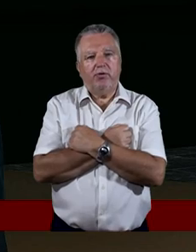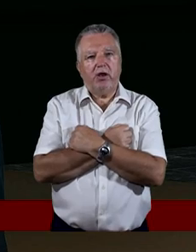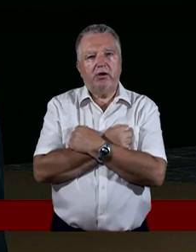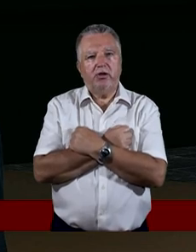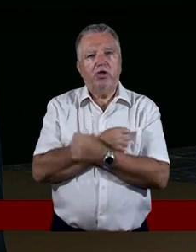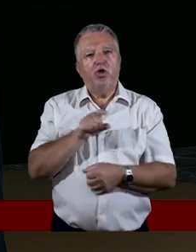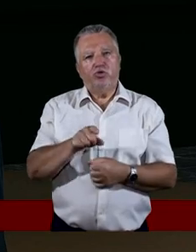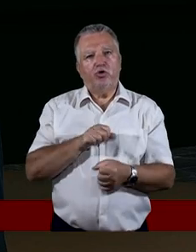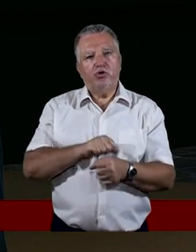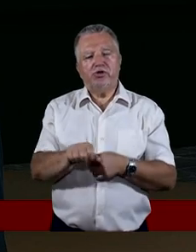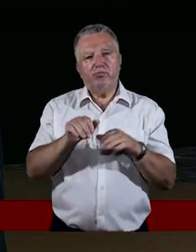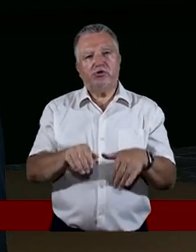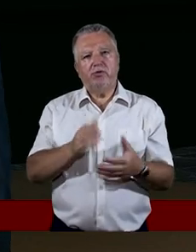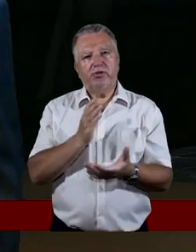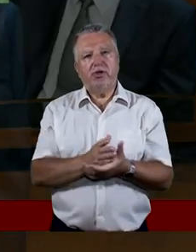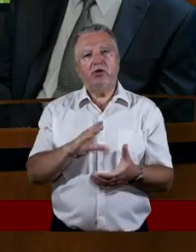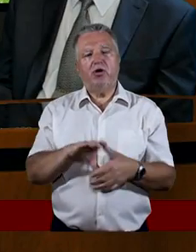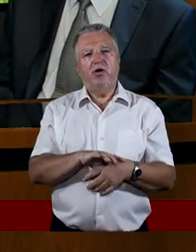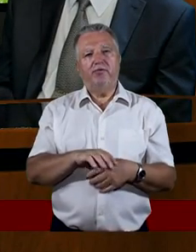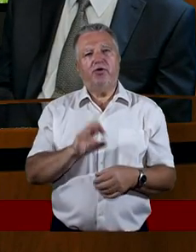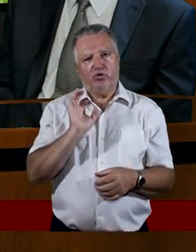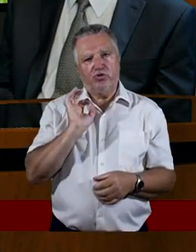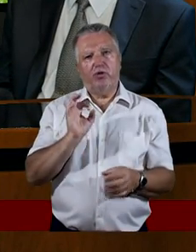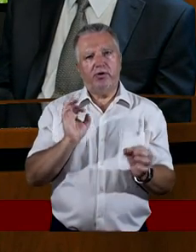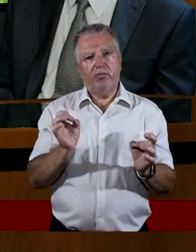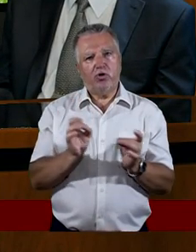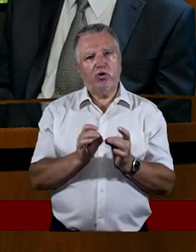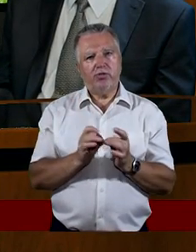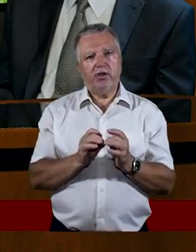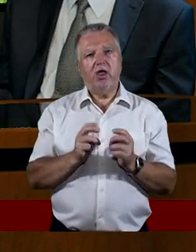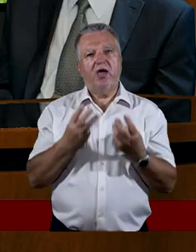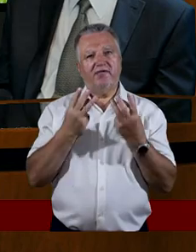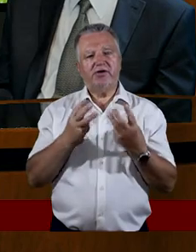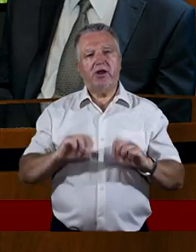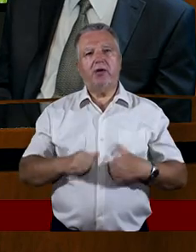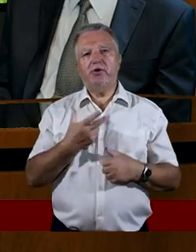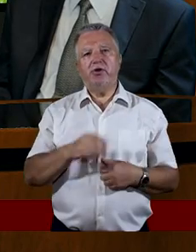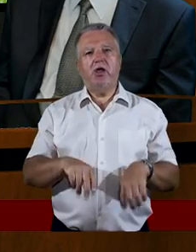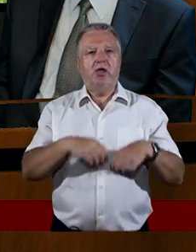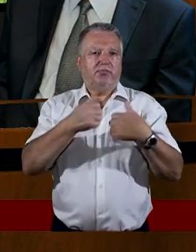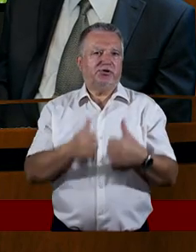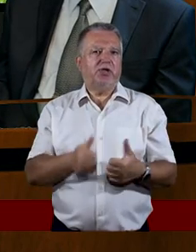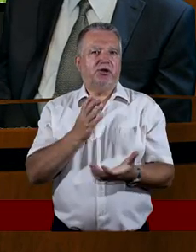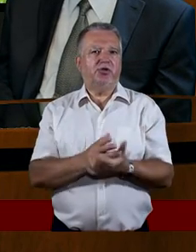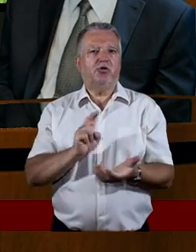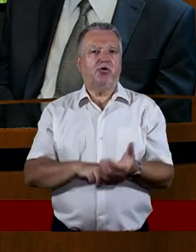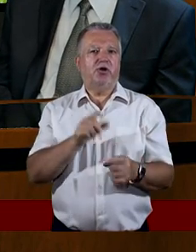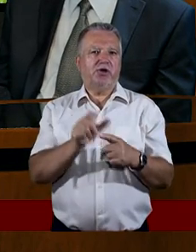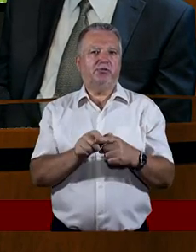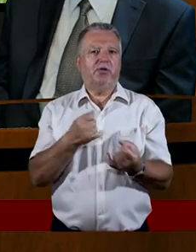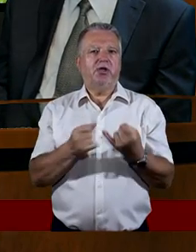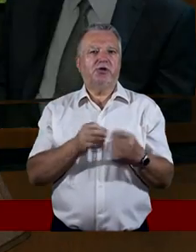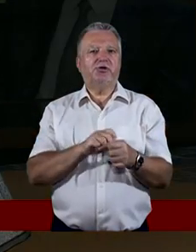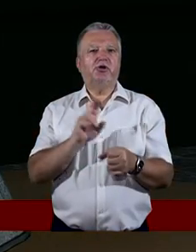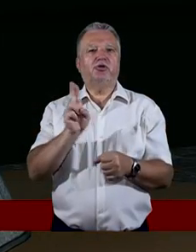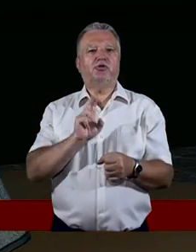bezpośrednim kontakcie. No i ważne jest to, żebyśmy nie poprzestali na słowach. Bo jeżeli ktoś jest głodny i my przyjdziemy